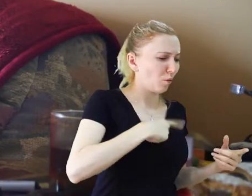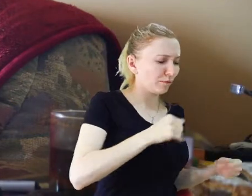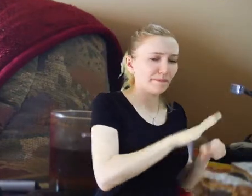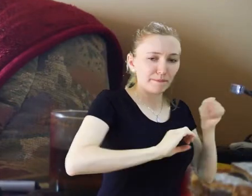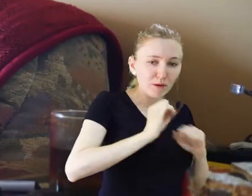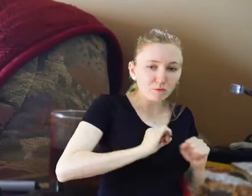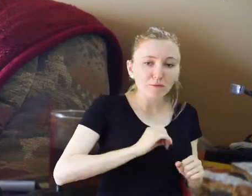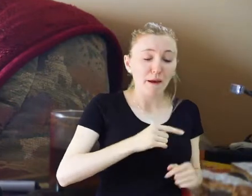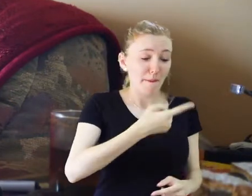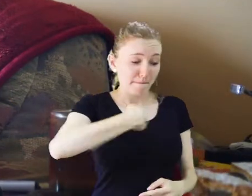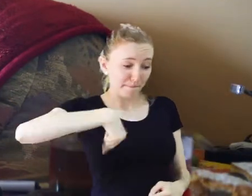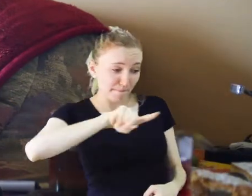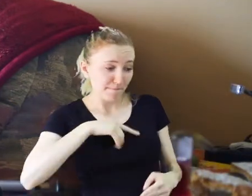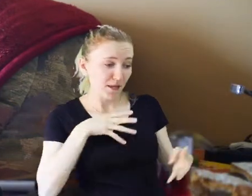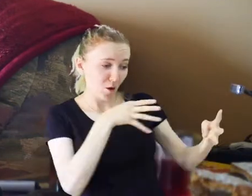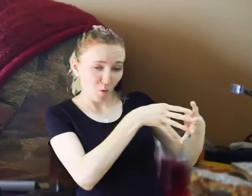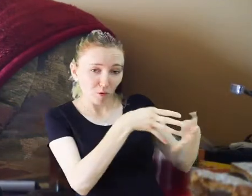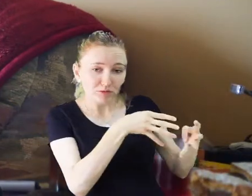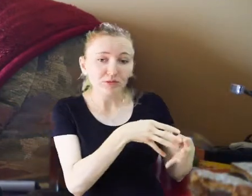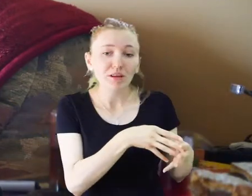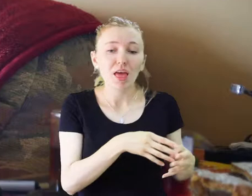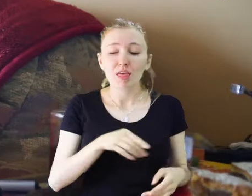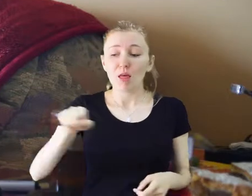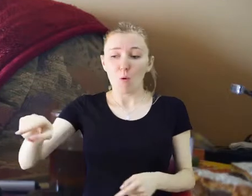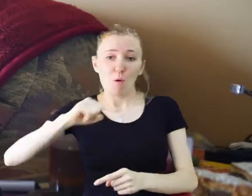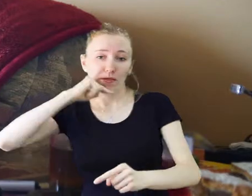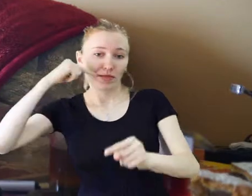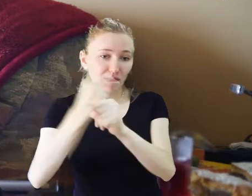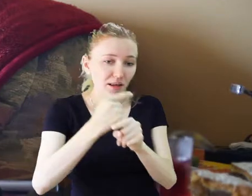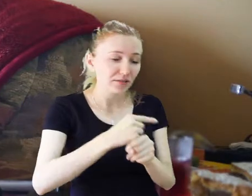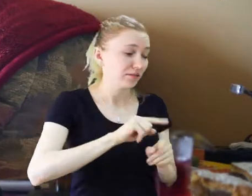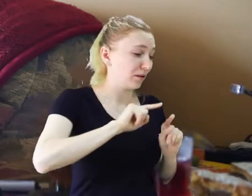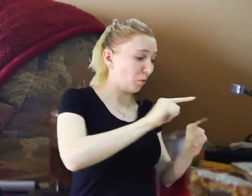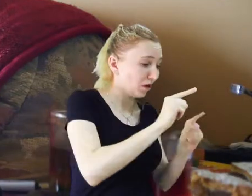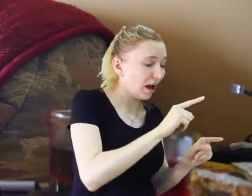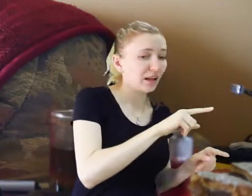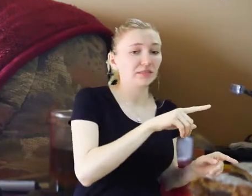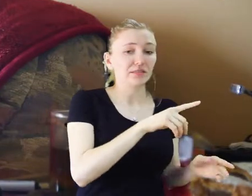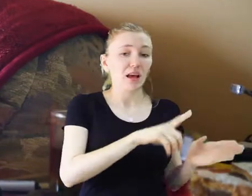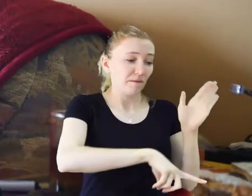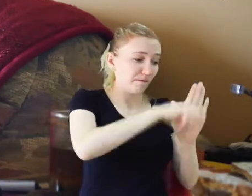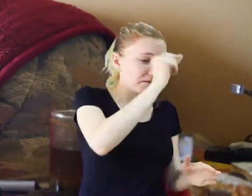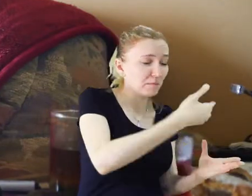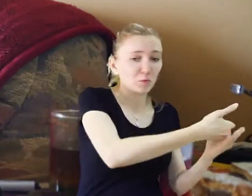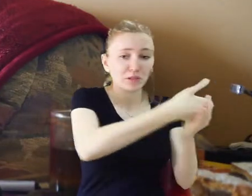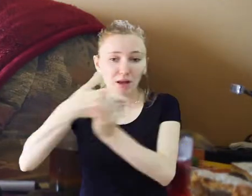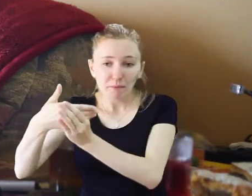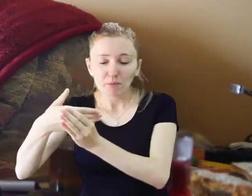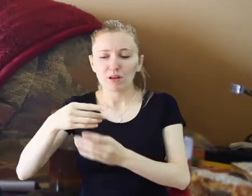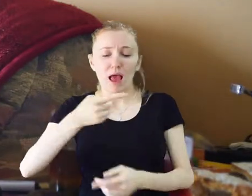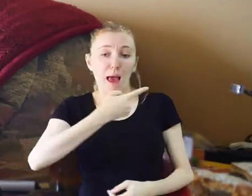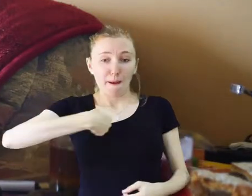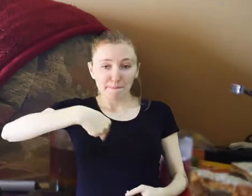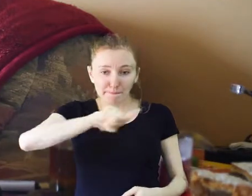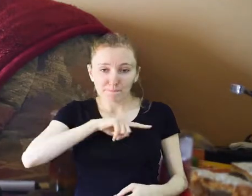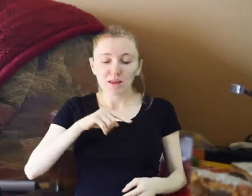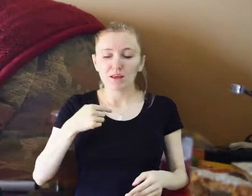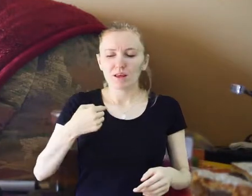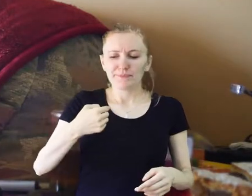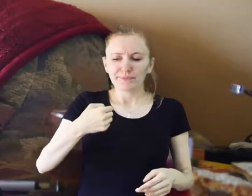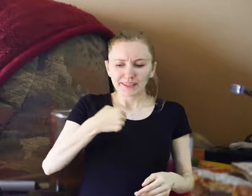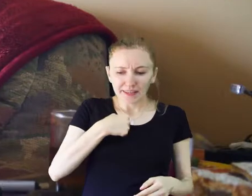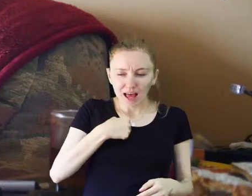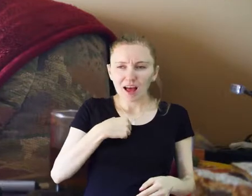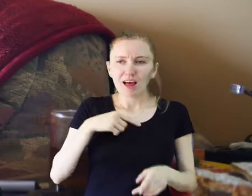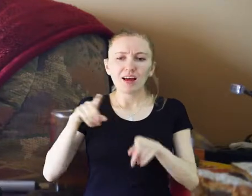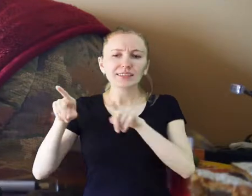Urzędzie Wojewódzkim było zebranie i tam była